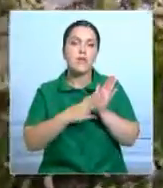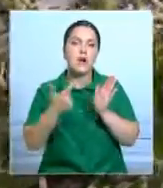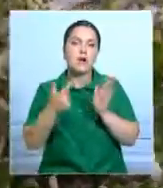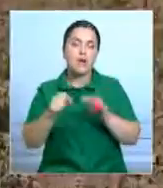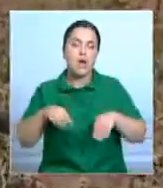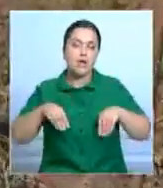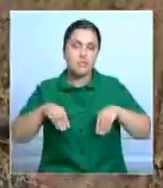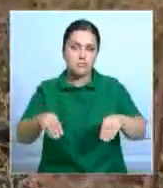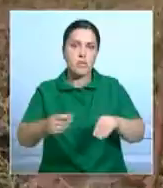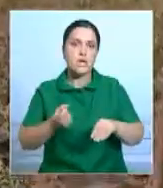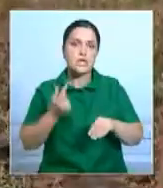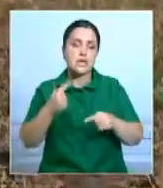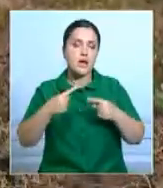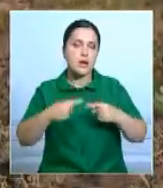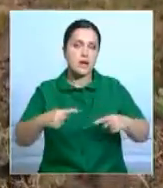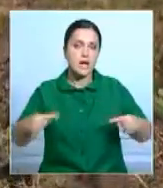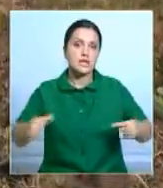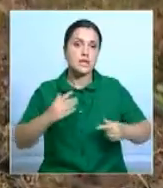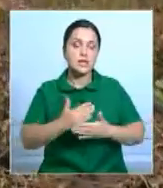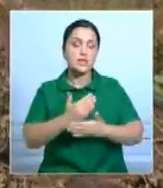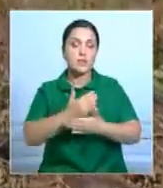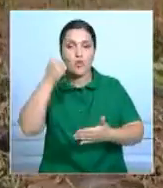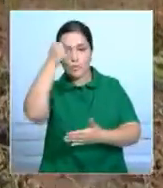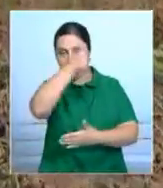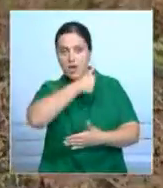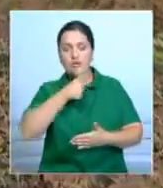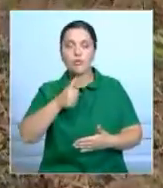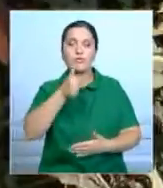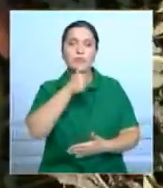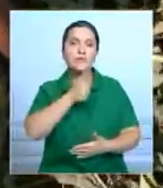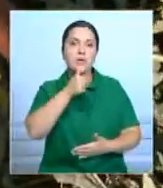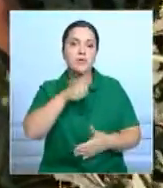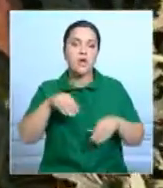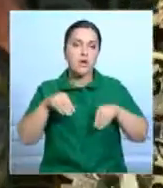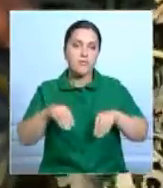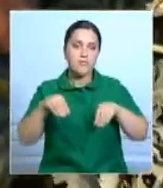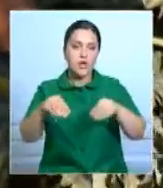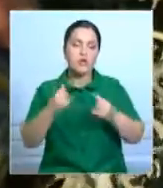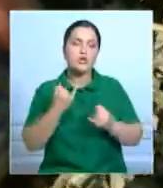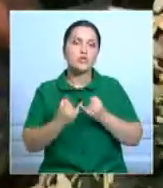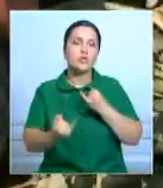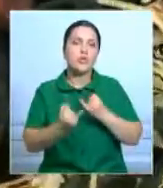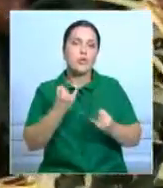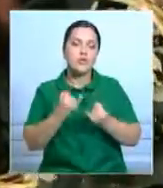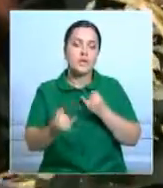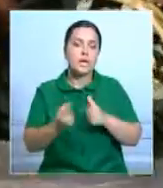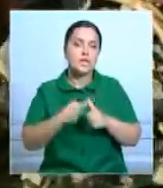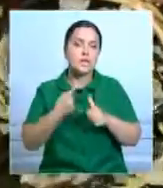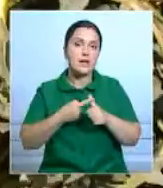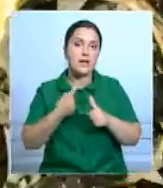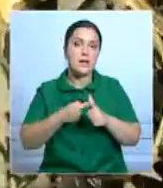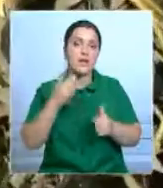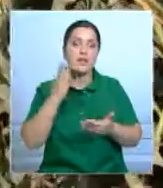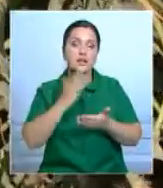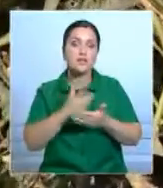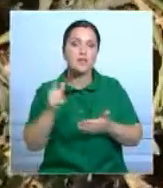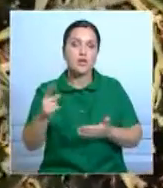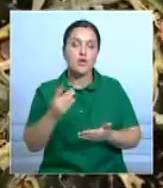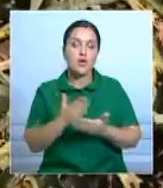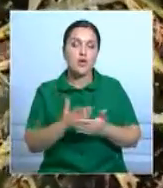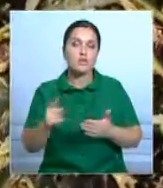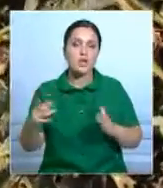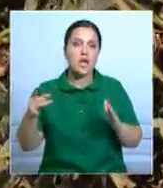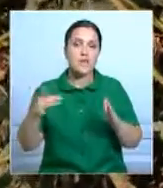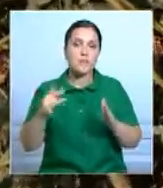Выращивают несколько сортов. В прошлом году решились на эксперимент. Посадили небольшой участок желтого дракона. В этом ягоду нетрадиционного